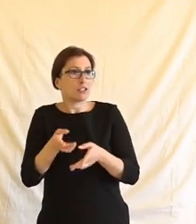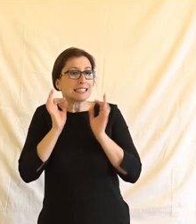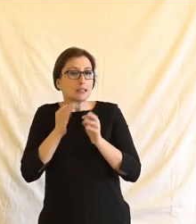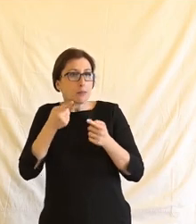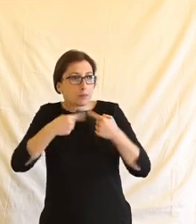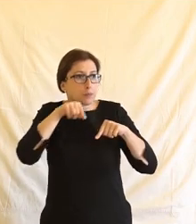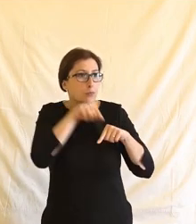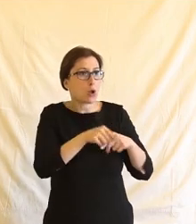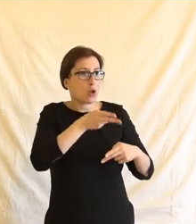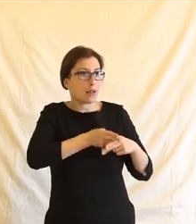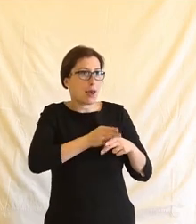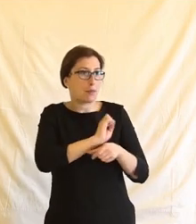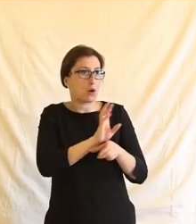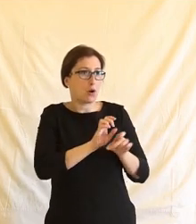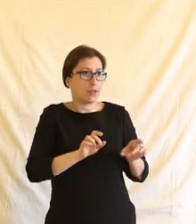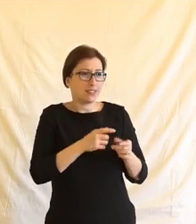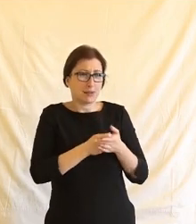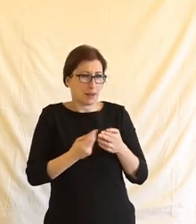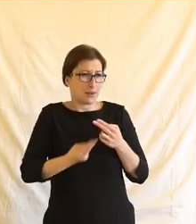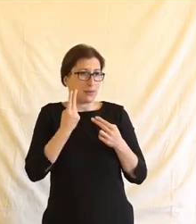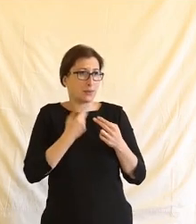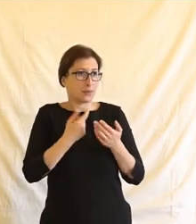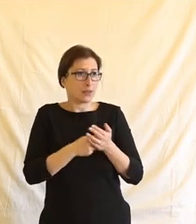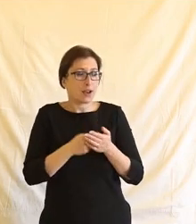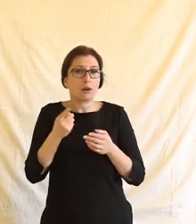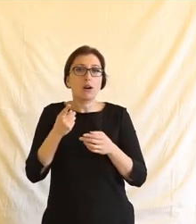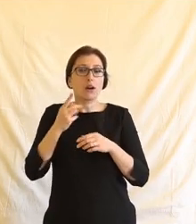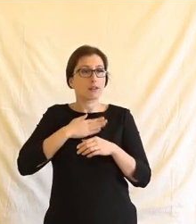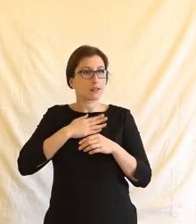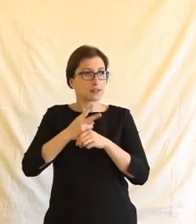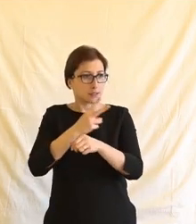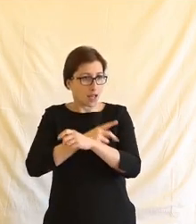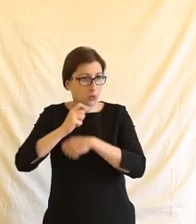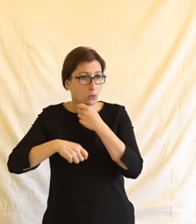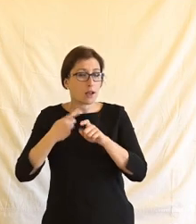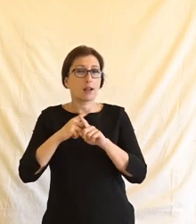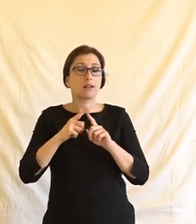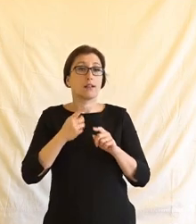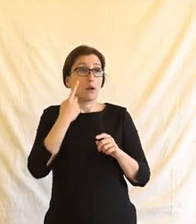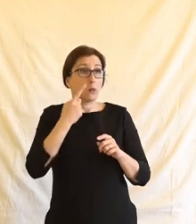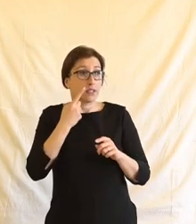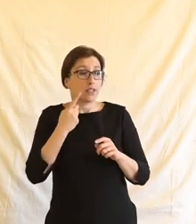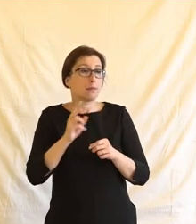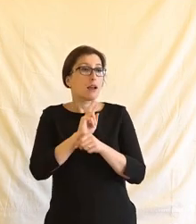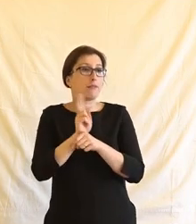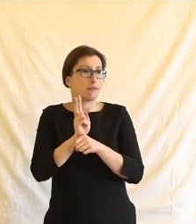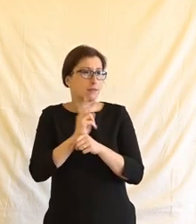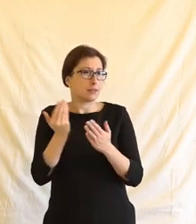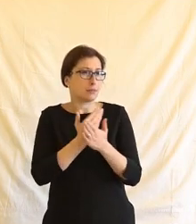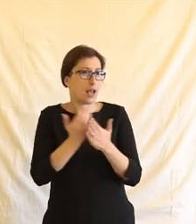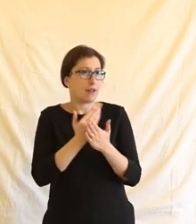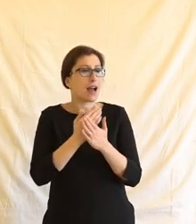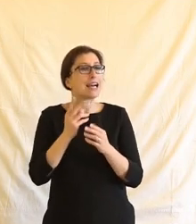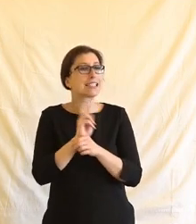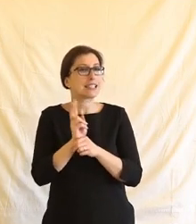právě pro tu jednu situaci. A to si myslím, že se prostě může dít i v době té pandemie a teď to vidíme i na tom dezinformačním zákoně,